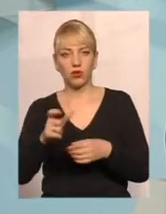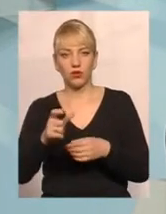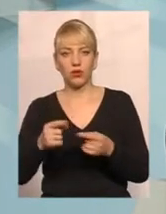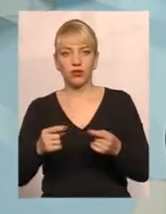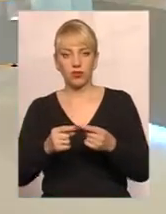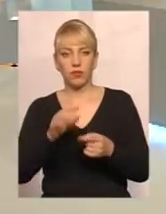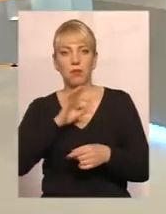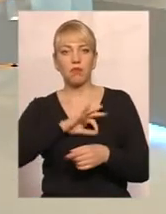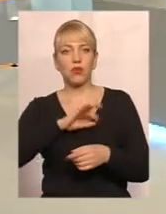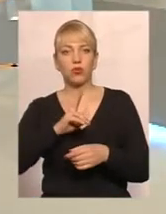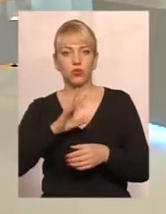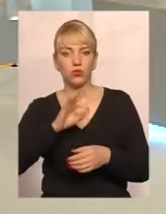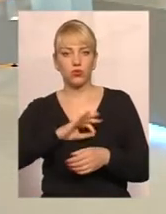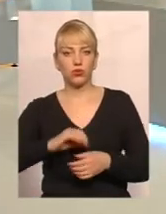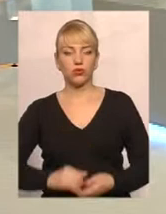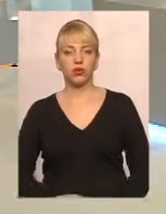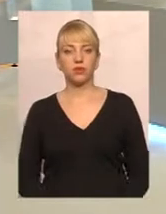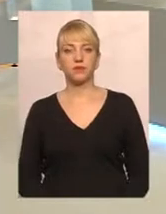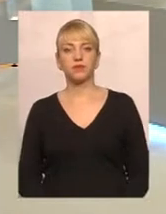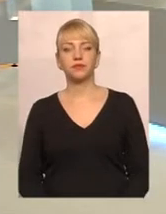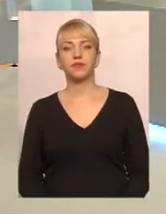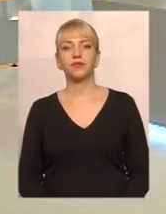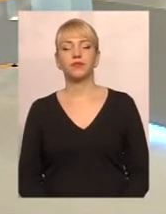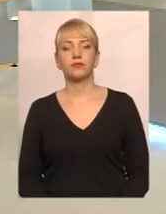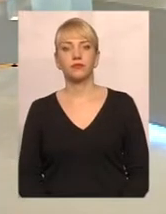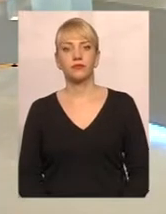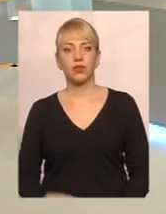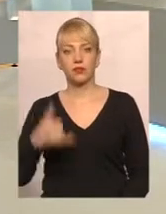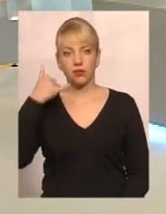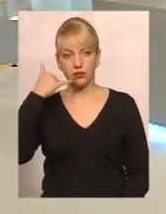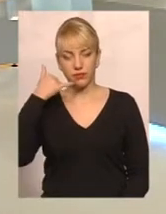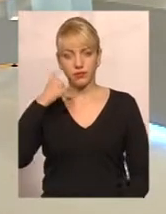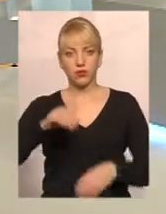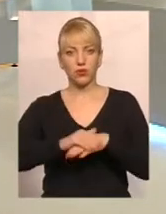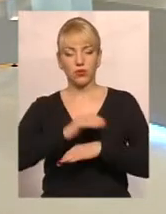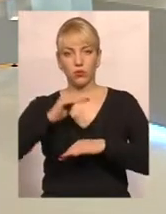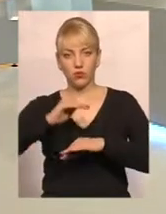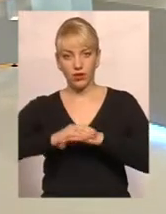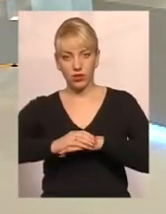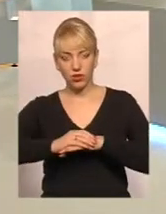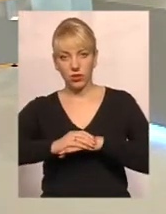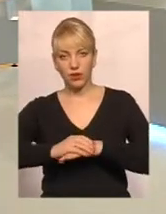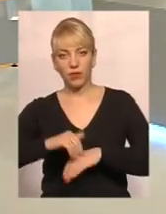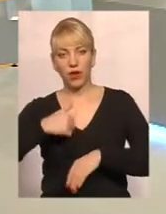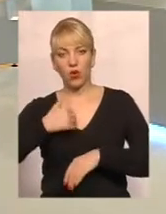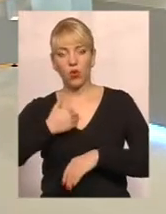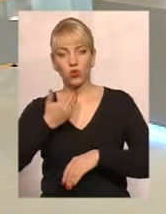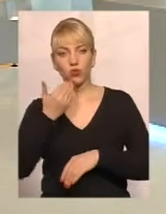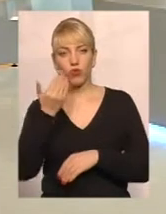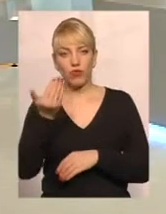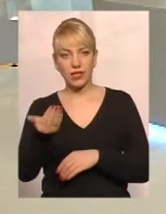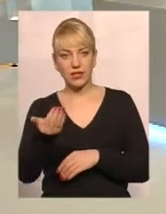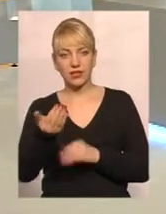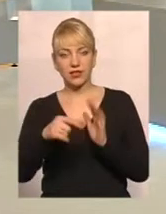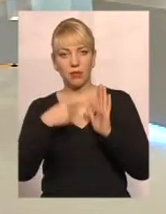відповідь. 61-90-60. Слухаємо вас. Говоріть, будь ласка. Доброго вечора. Я хочу вас таке